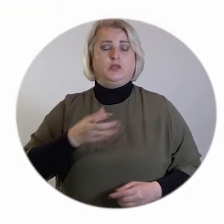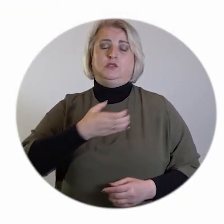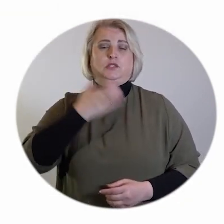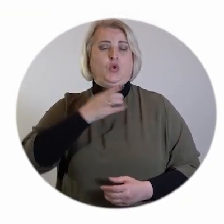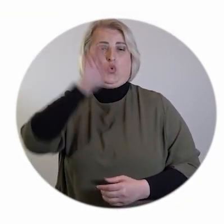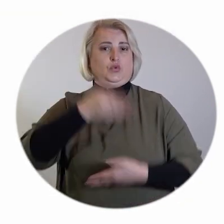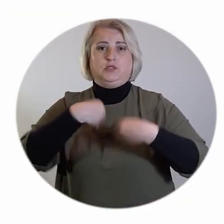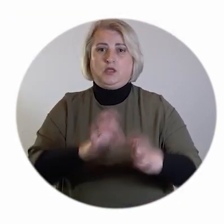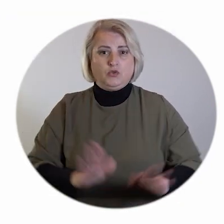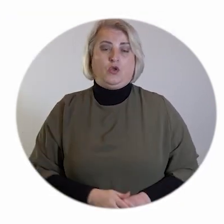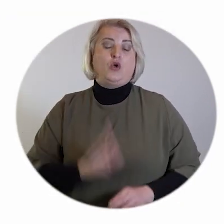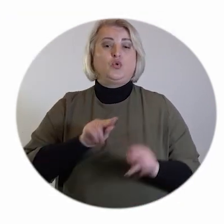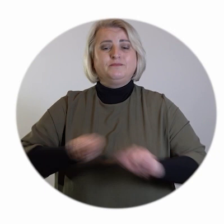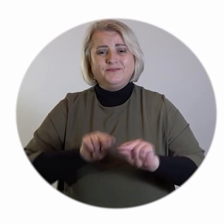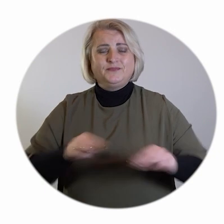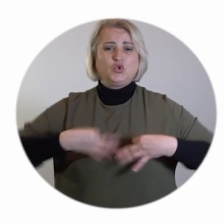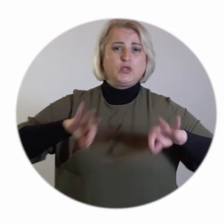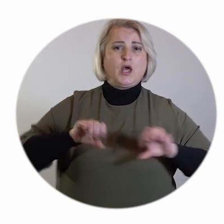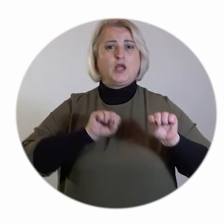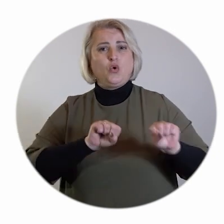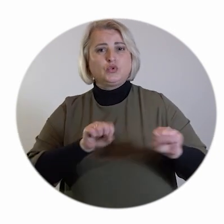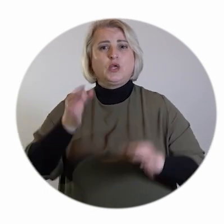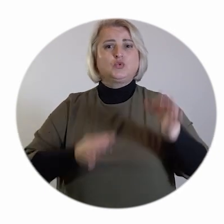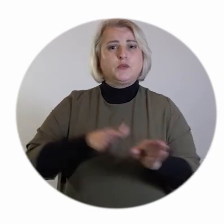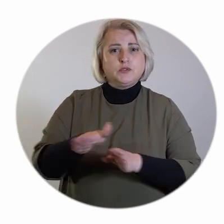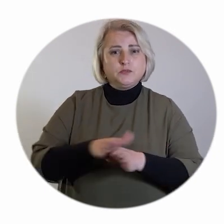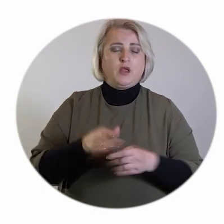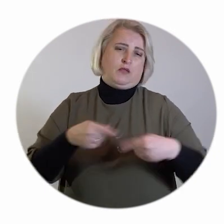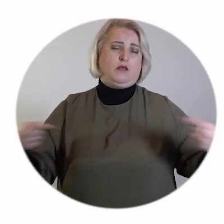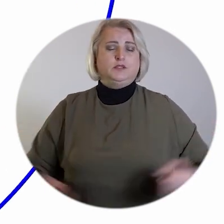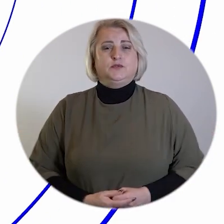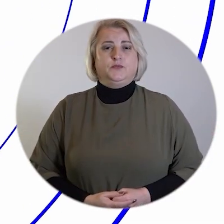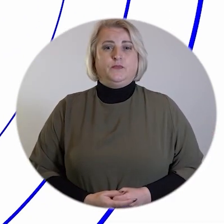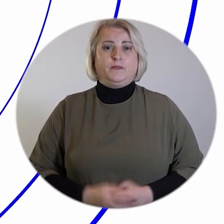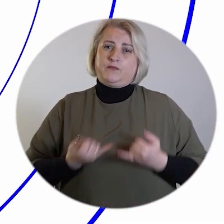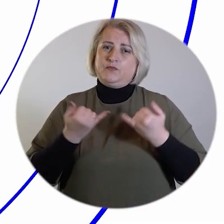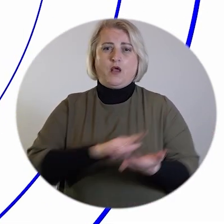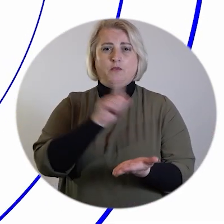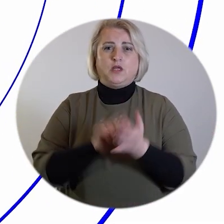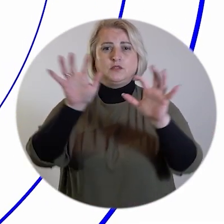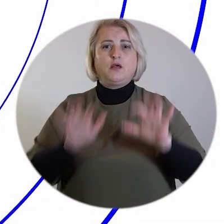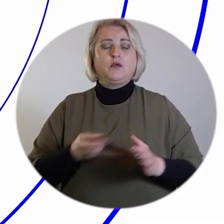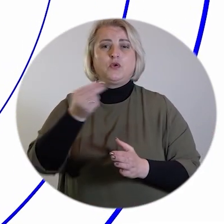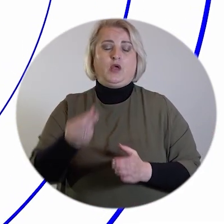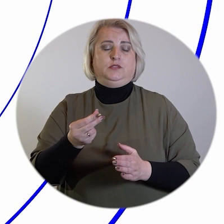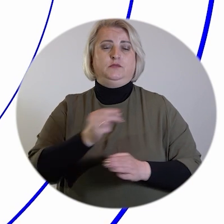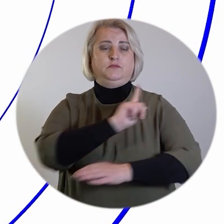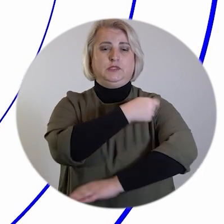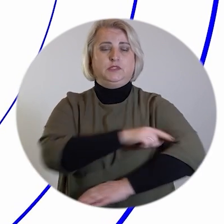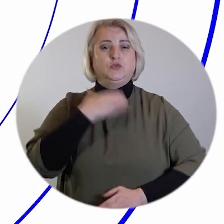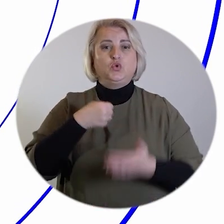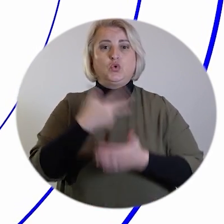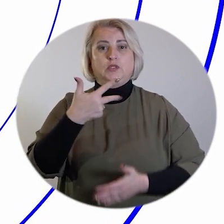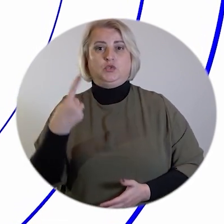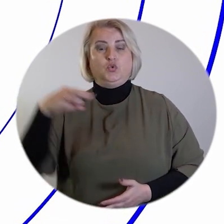asigurați de guvern, mediatorii, notarii, avocații, executorii judecătorești și alții. Respectate obligația legală de achitare a primei de asigurare până la